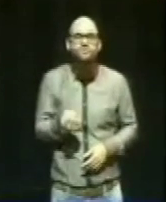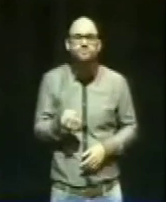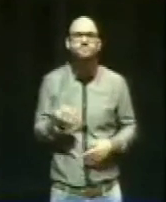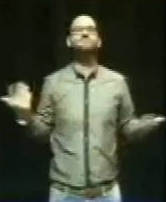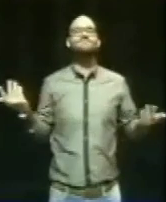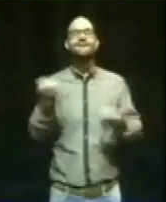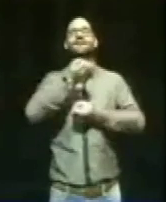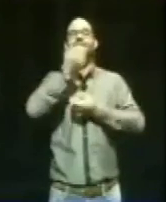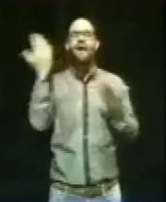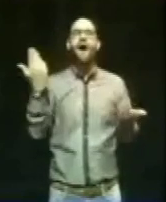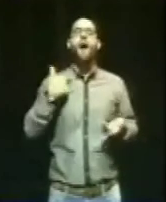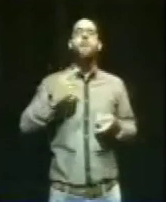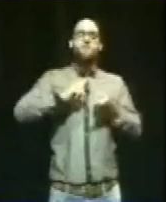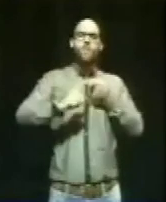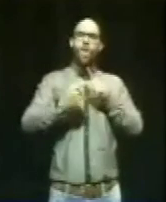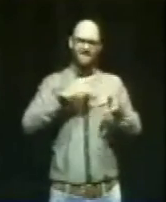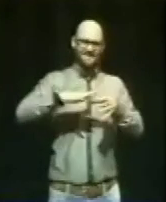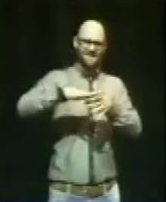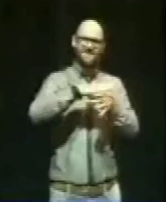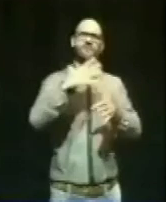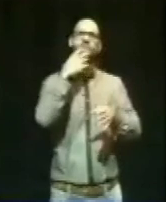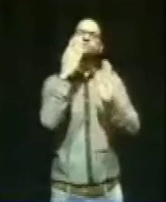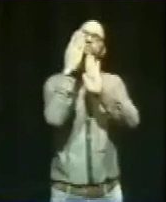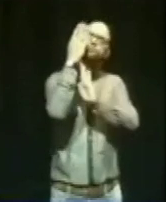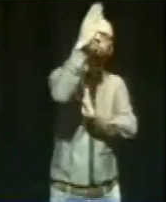Perspektiven und Visionen zu geben.